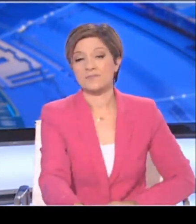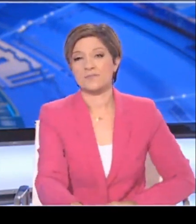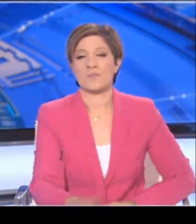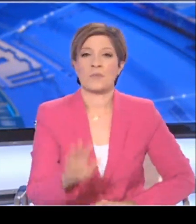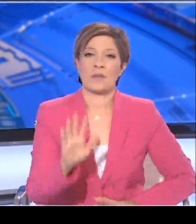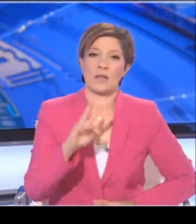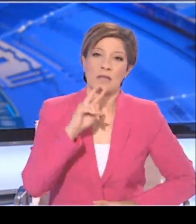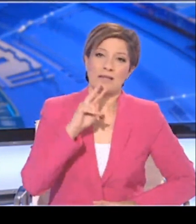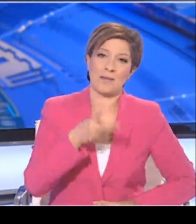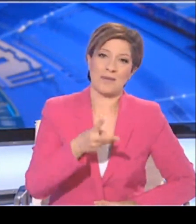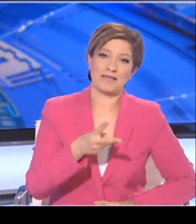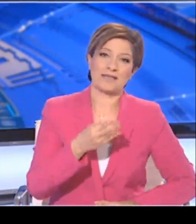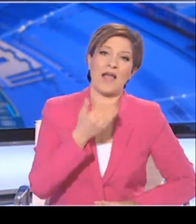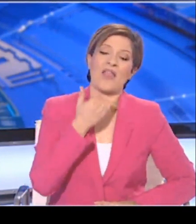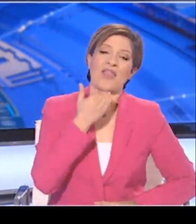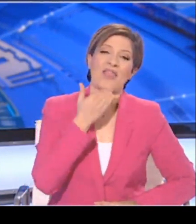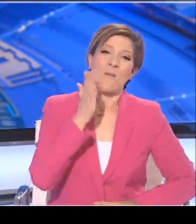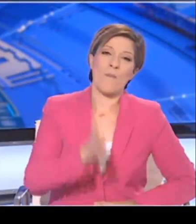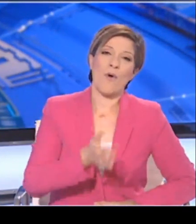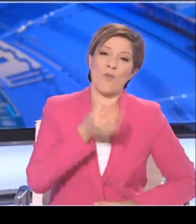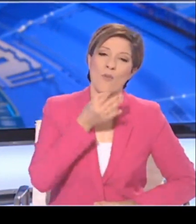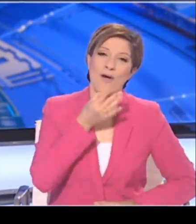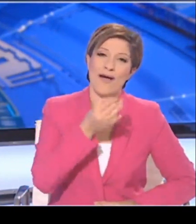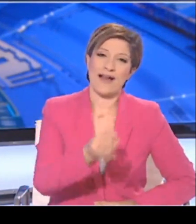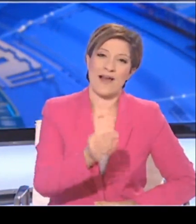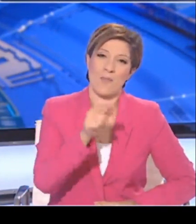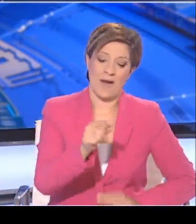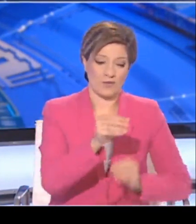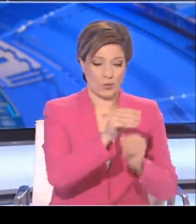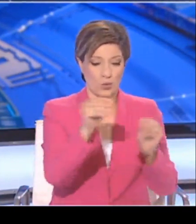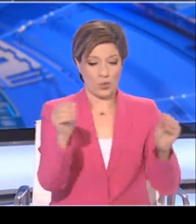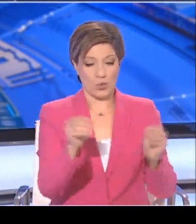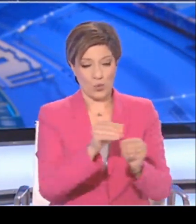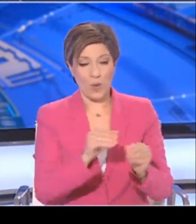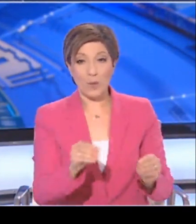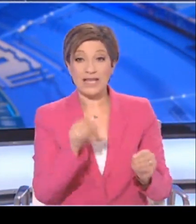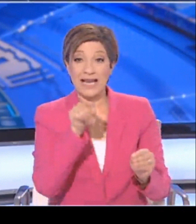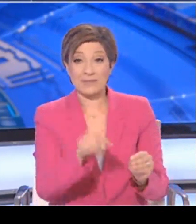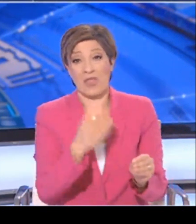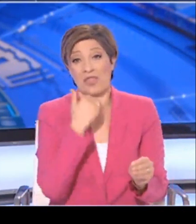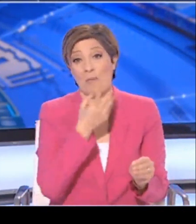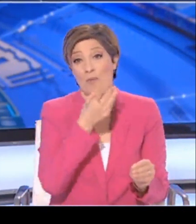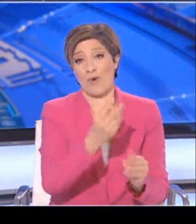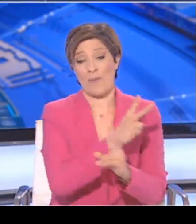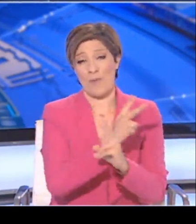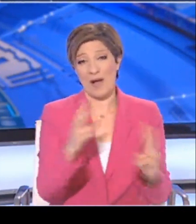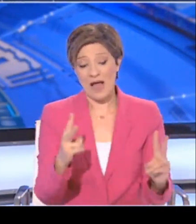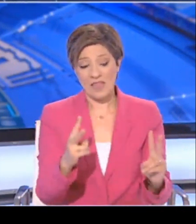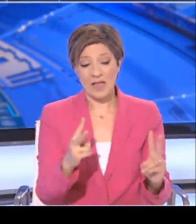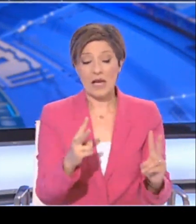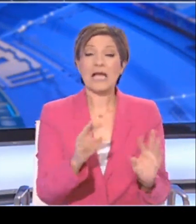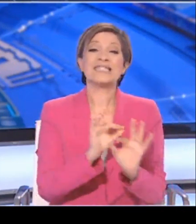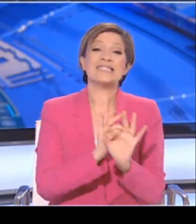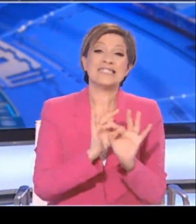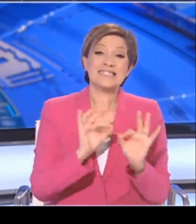δεν μπορούμε να εξάγουμε αυτό το αποτέλεσμα από αυτές τις ενδείξεις. Επιδημιολογικά είναι